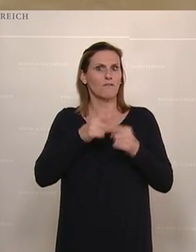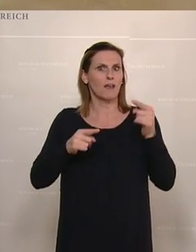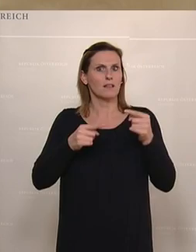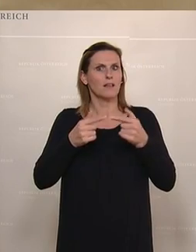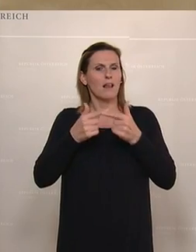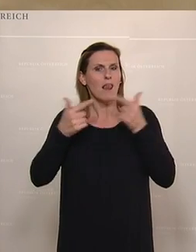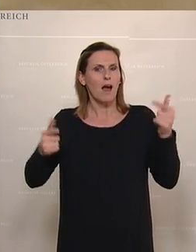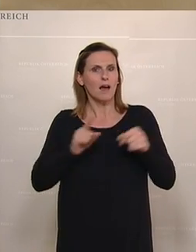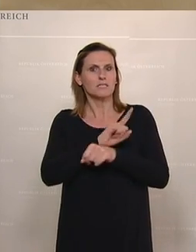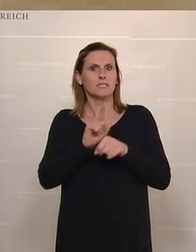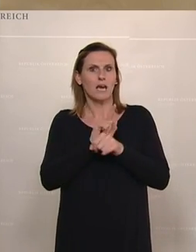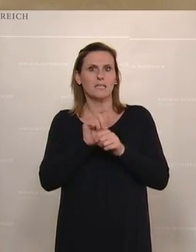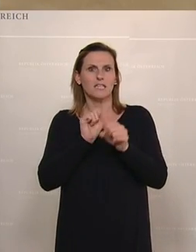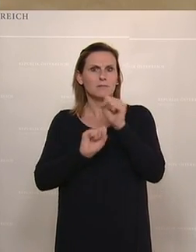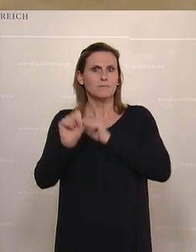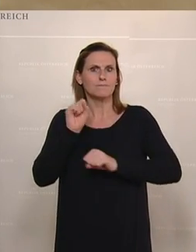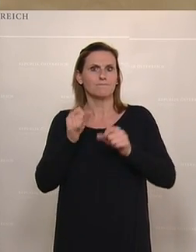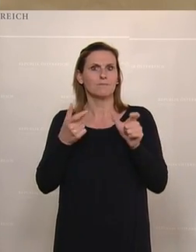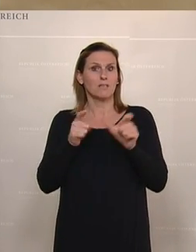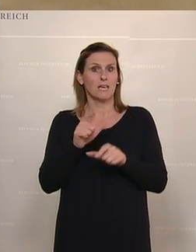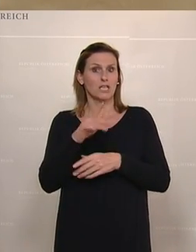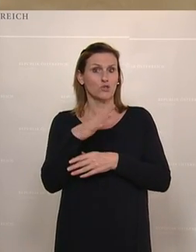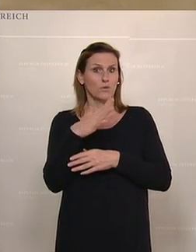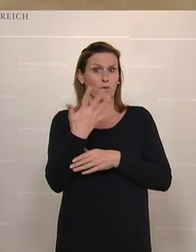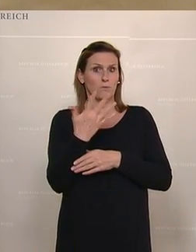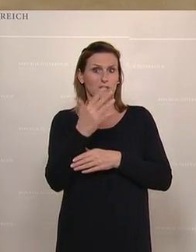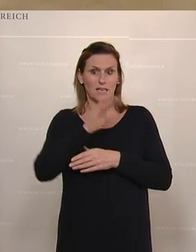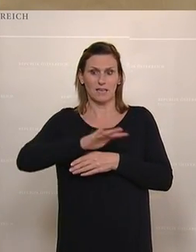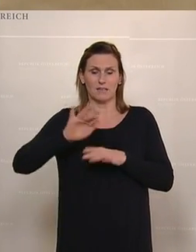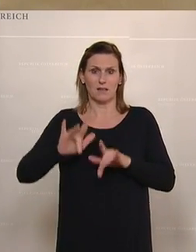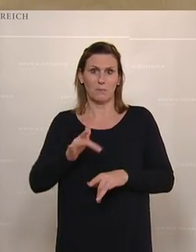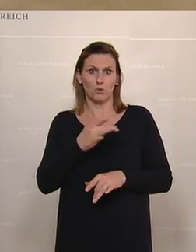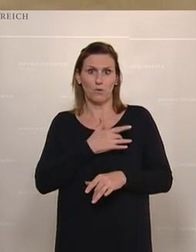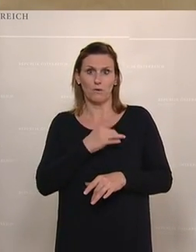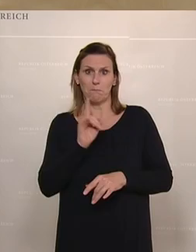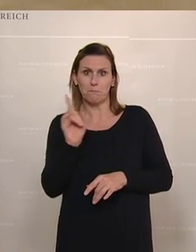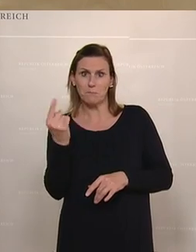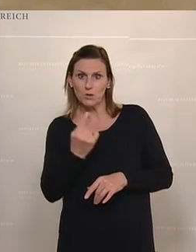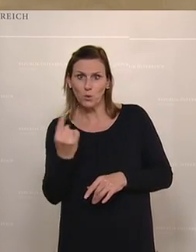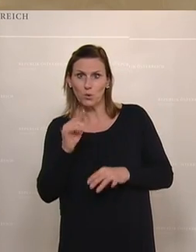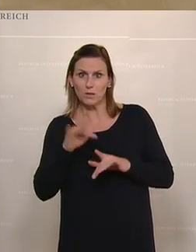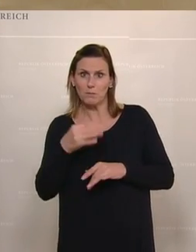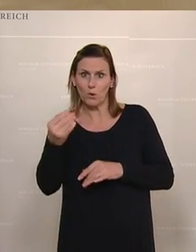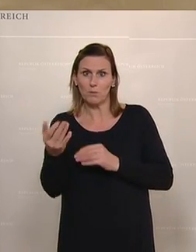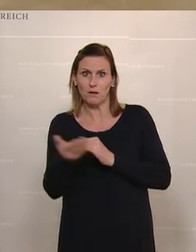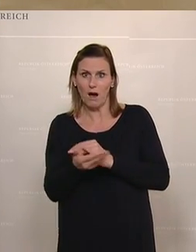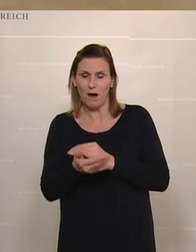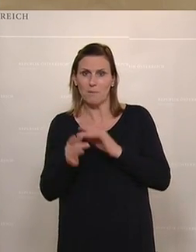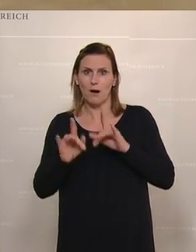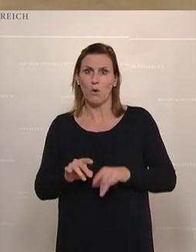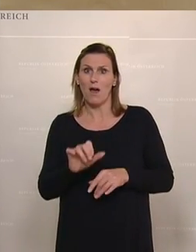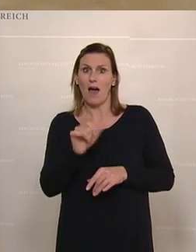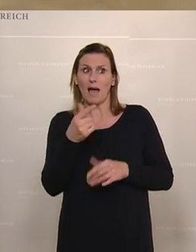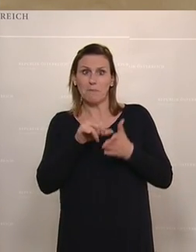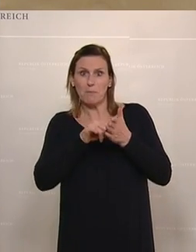effektiv bekämpft wird. Jedes fünfte Kind ist bereits von Armut betroffen oder bedroht. Und da reichen Einmalzahlungen einfach